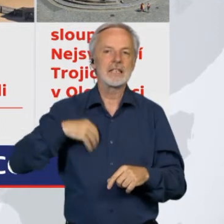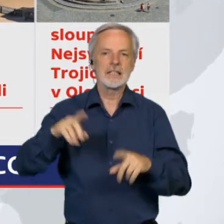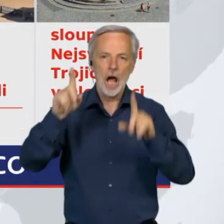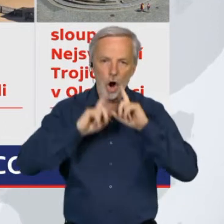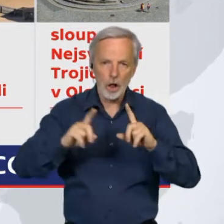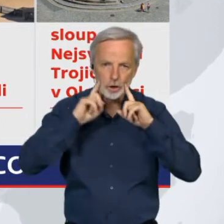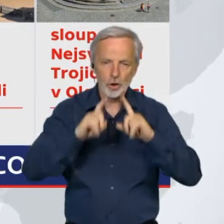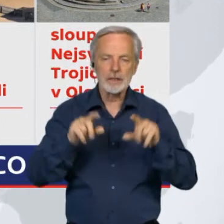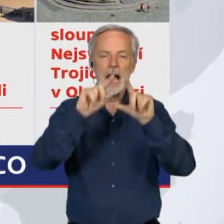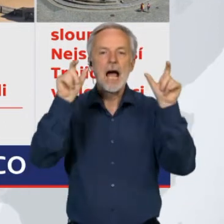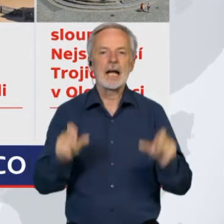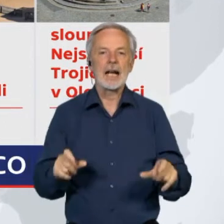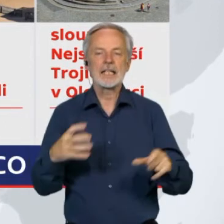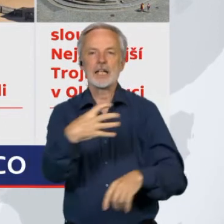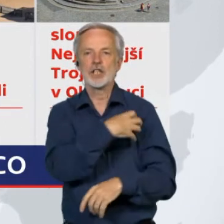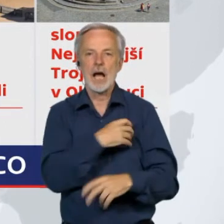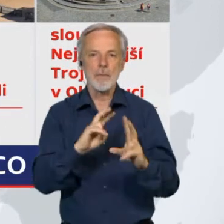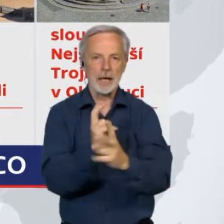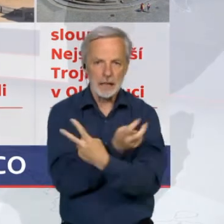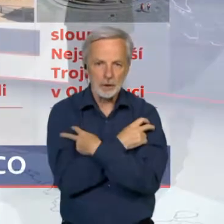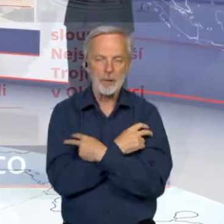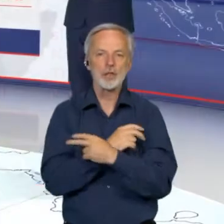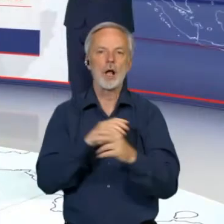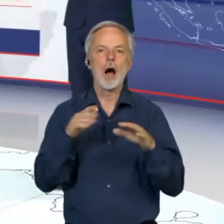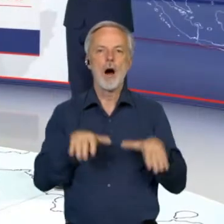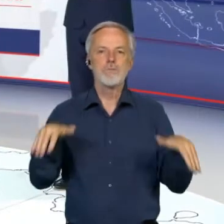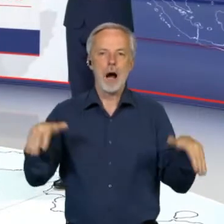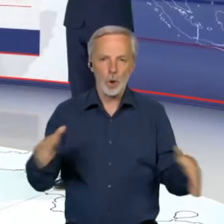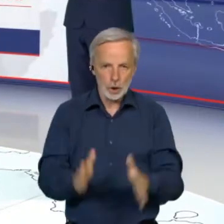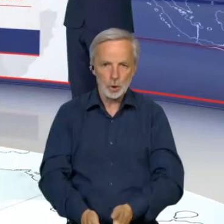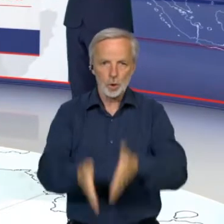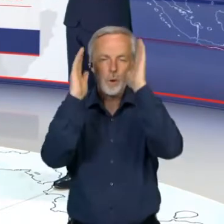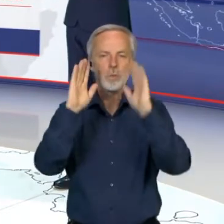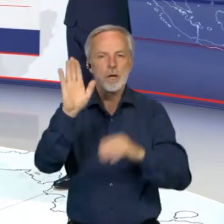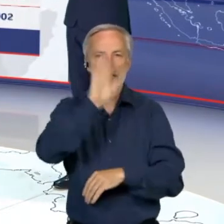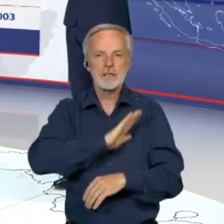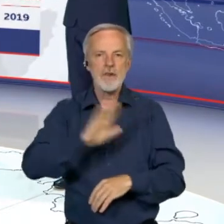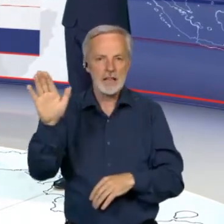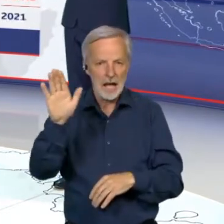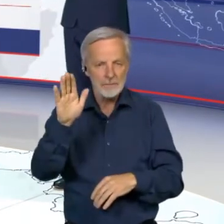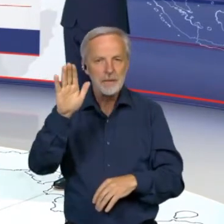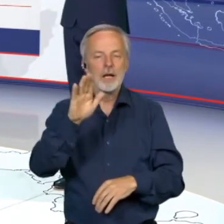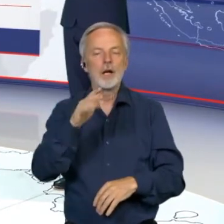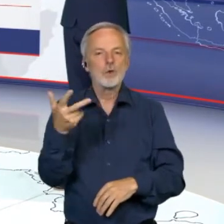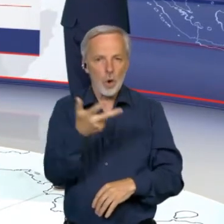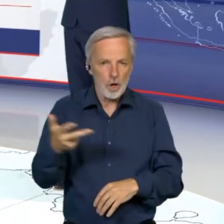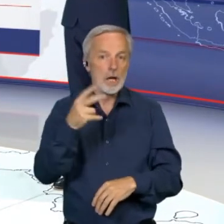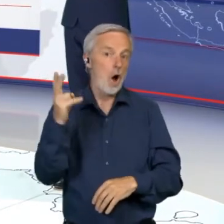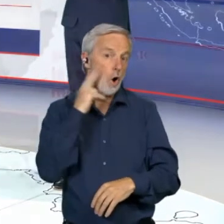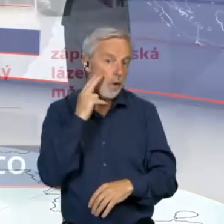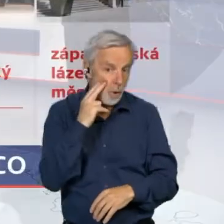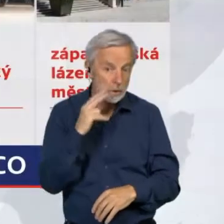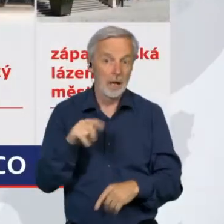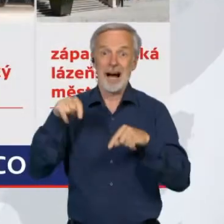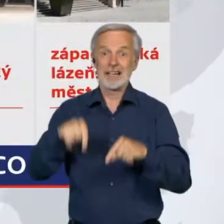renesanční zámecký areál v Litomyšli i barokní sloup, nejsvětější trojice v Olomouci. Poslední pětice objektů